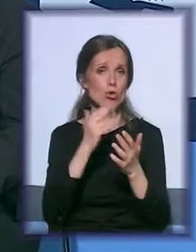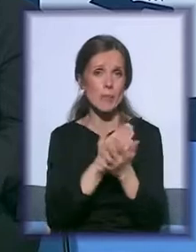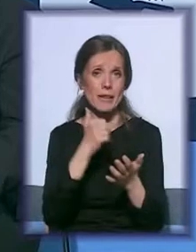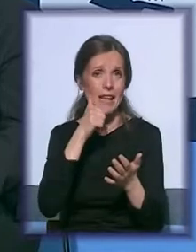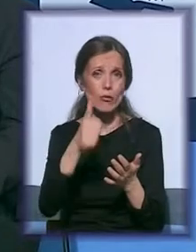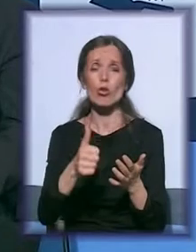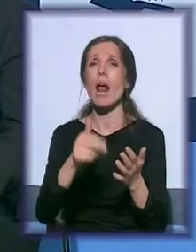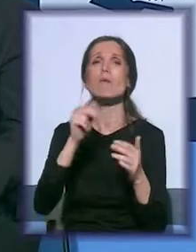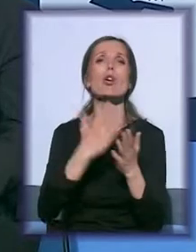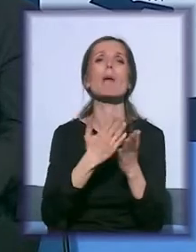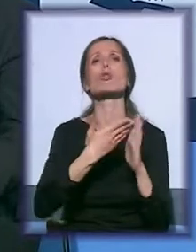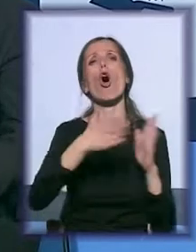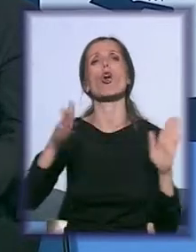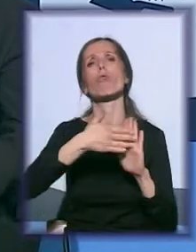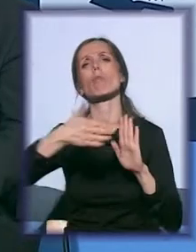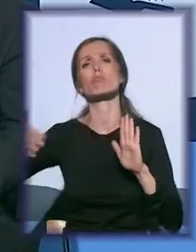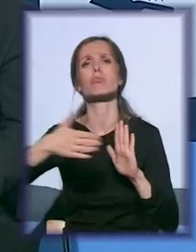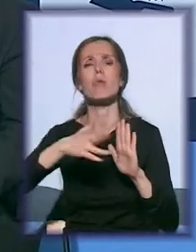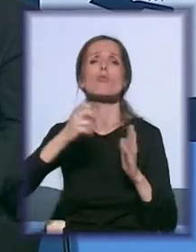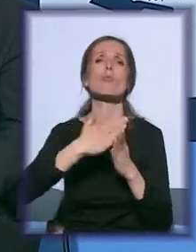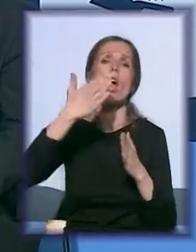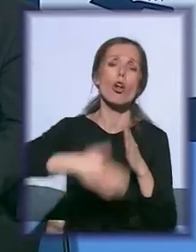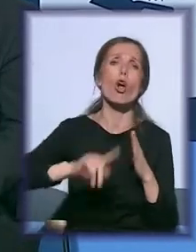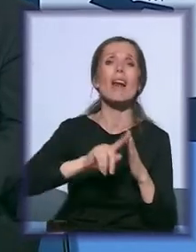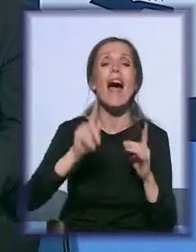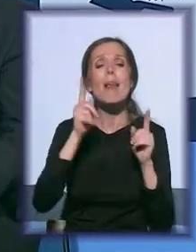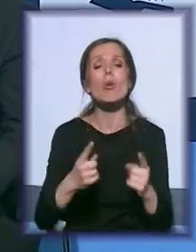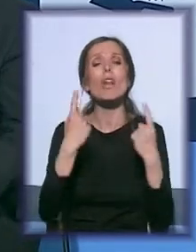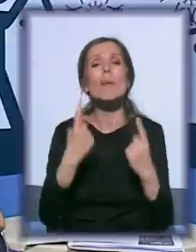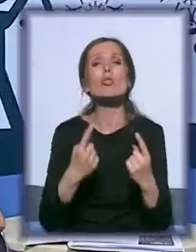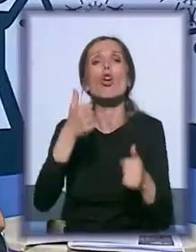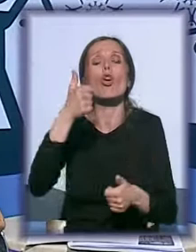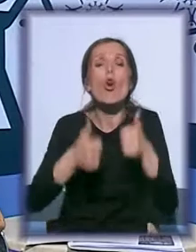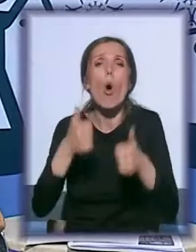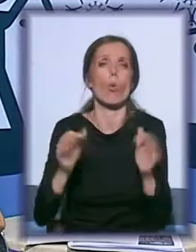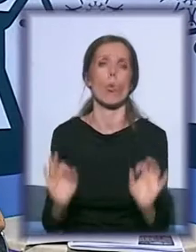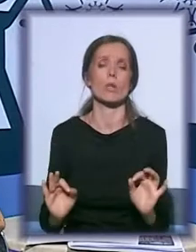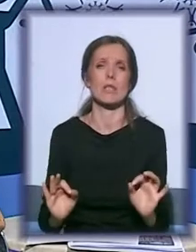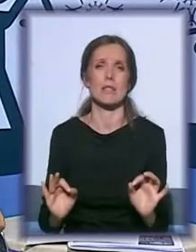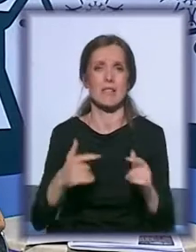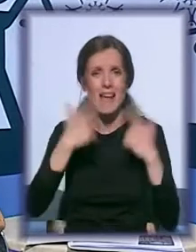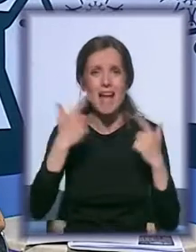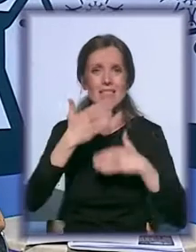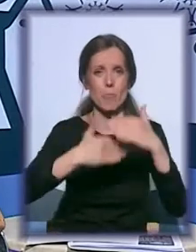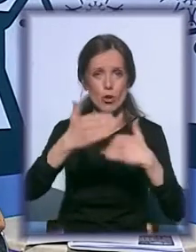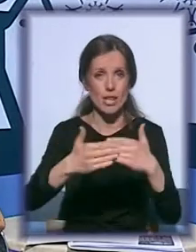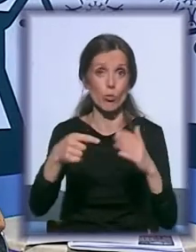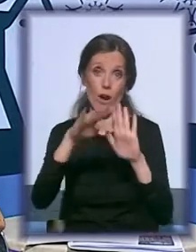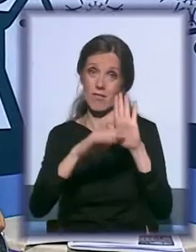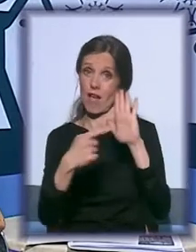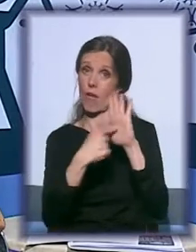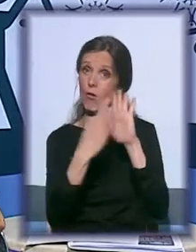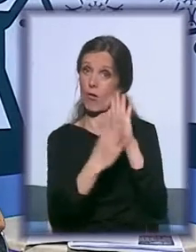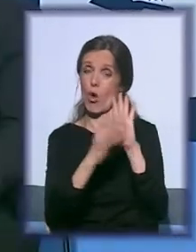biti i otvoren. Samo je bitno da postoji konkurs kao javni konkurs sa svojom procedurom po zakonu u druženjima. I onda je i lakše i